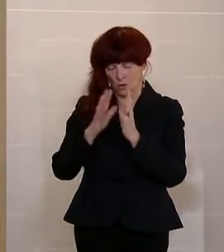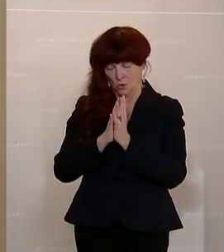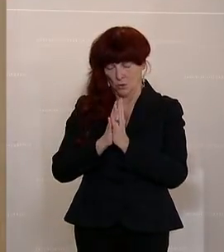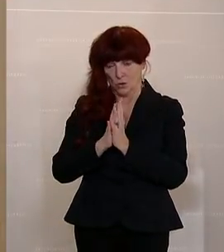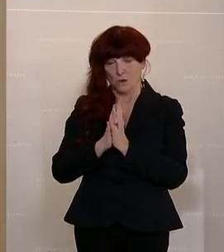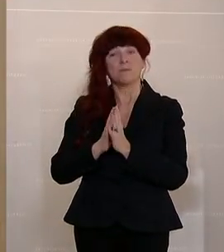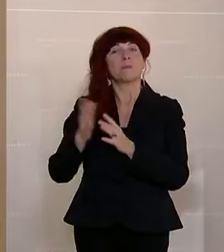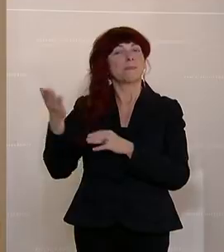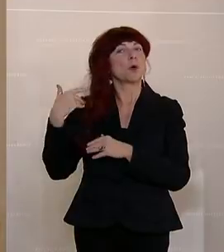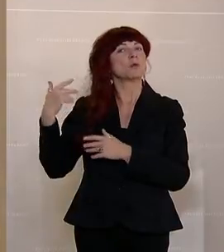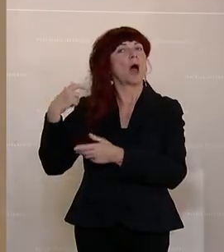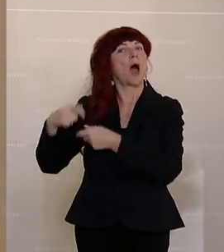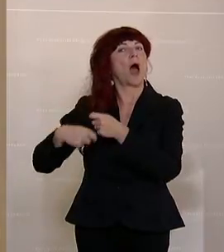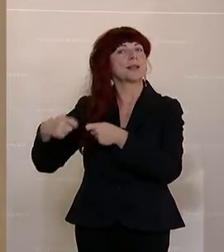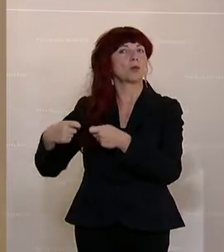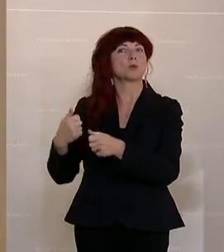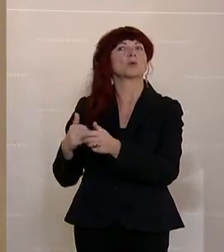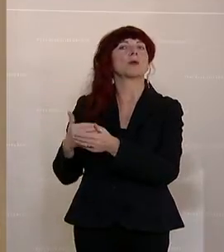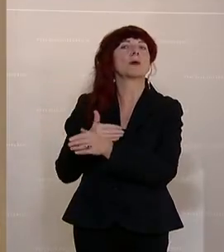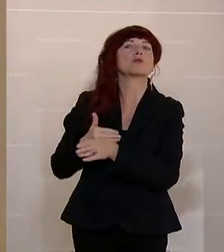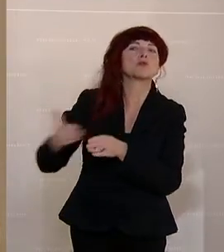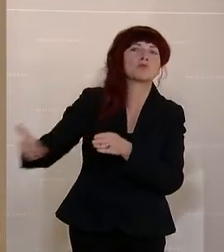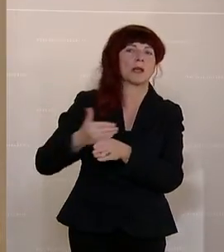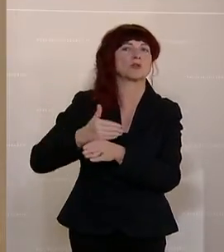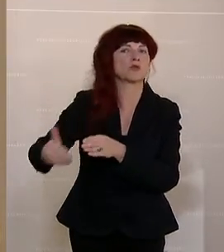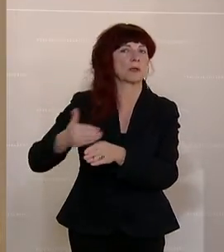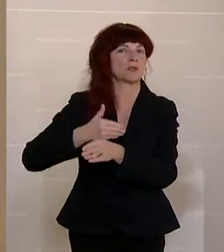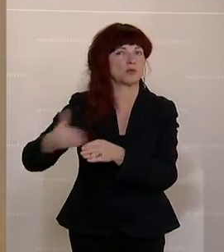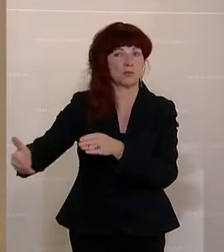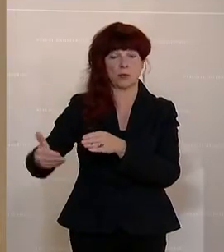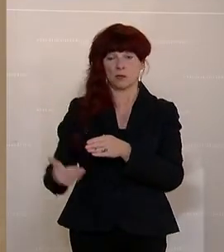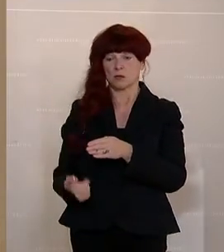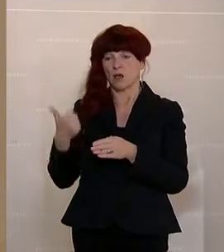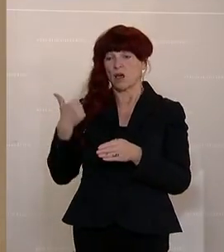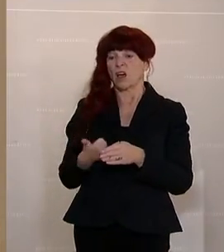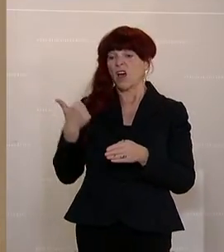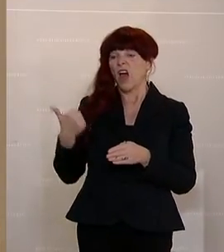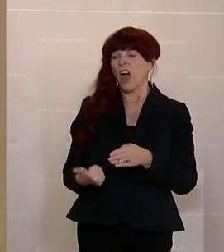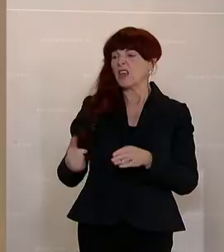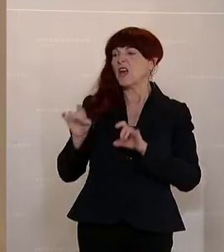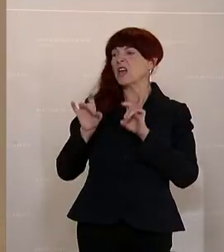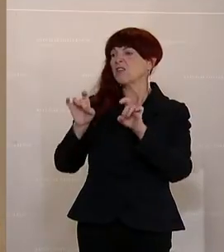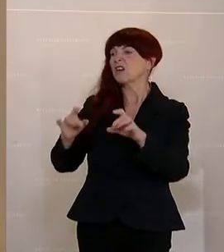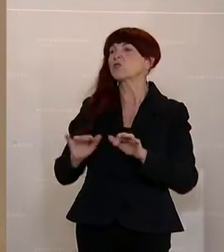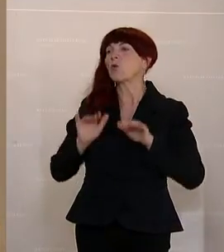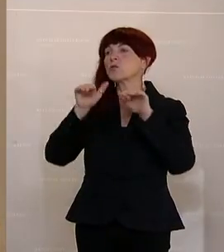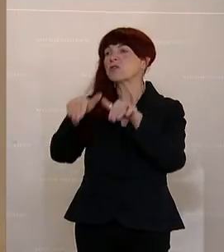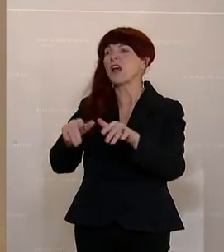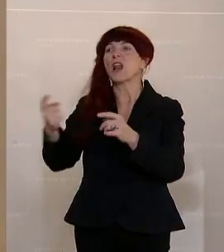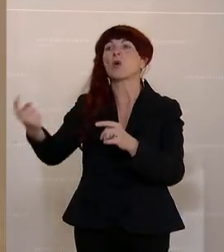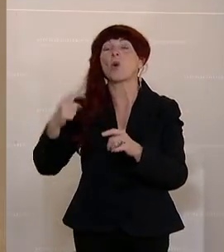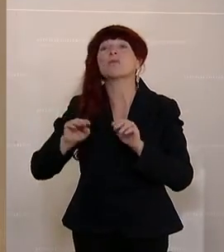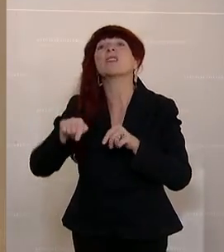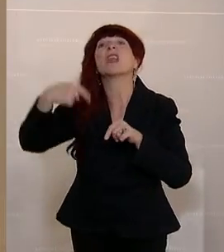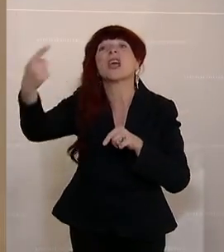Die Handlungen kommen einfach zu spät. Wir schlittern von einer Infektionswelle in die nächste und man hat so das Gefühl,